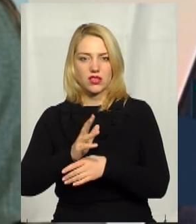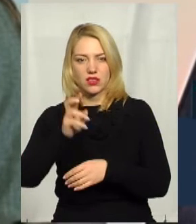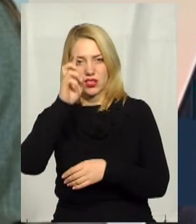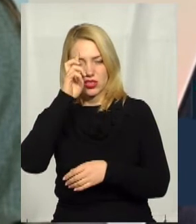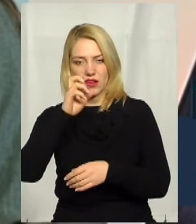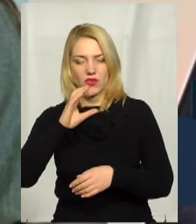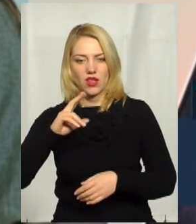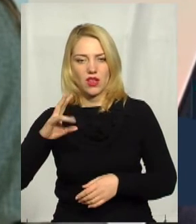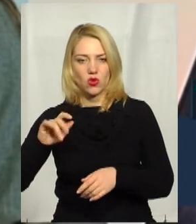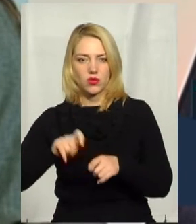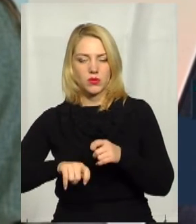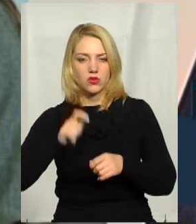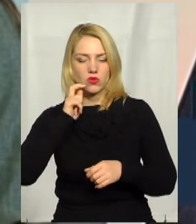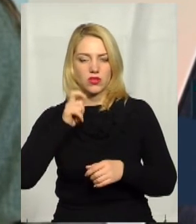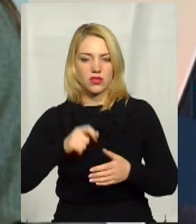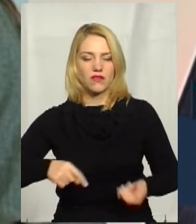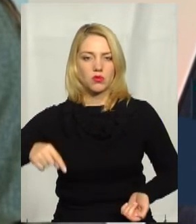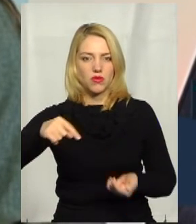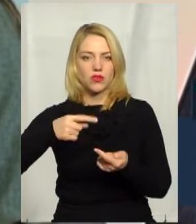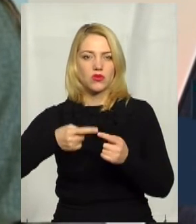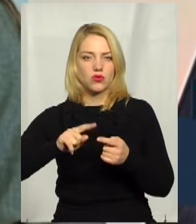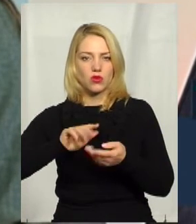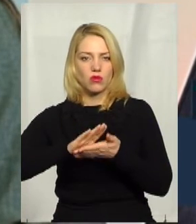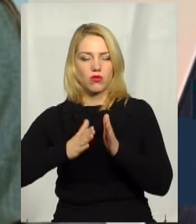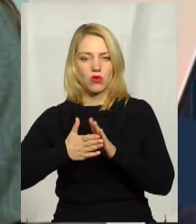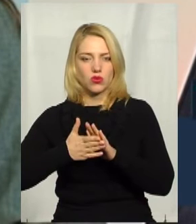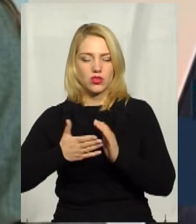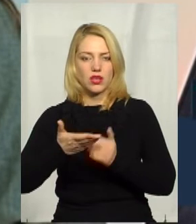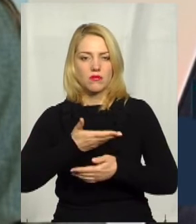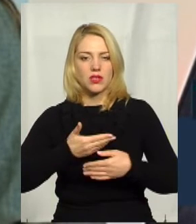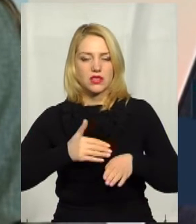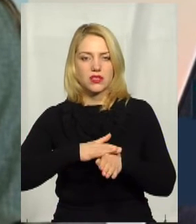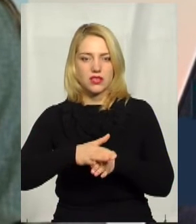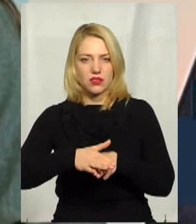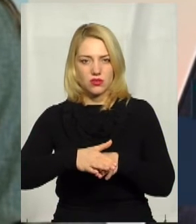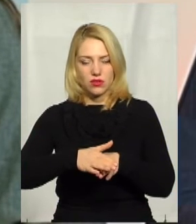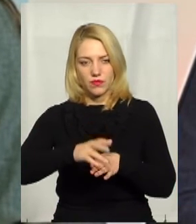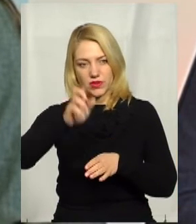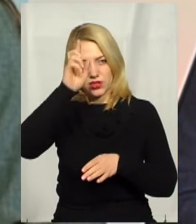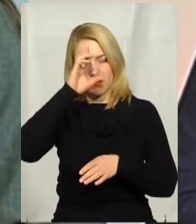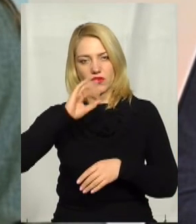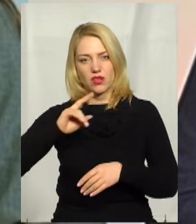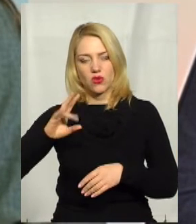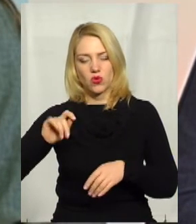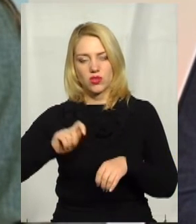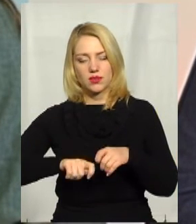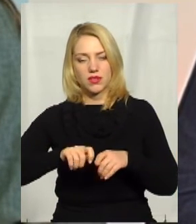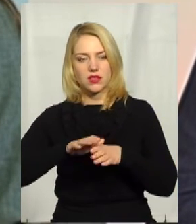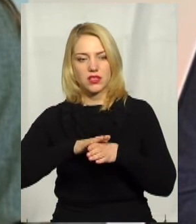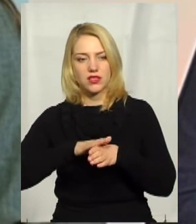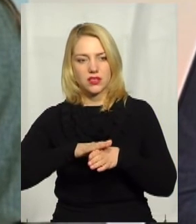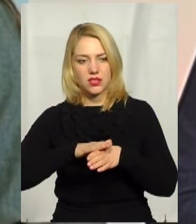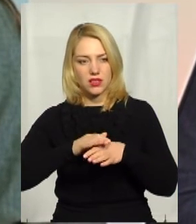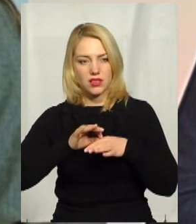України. В відповідності до цього положення, державна екологічна інспекція здійснює